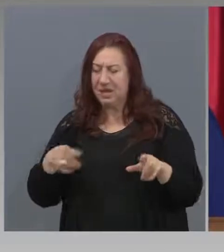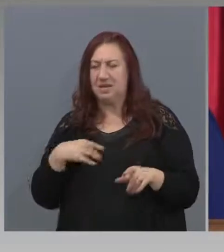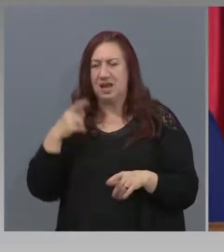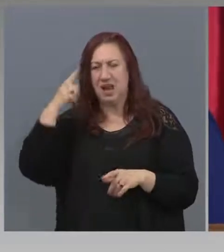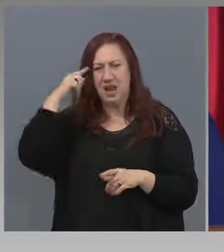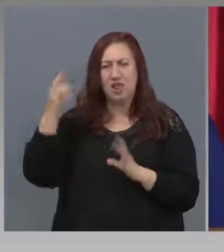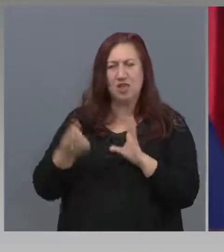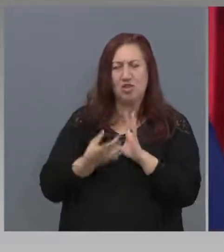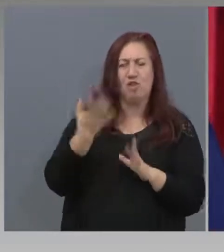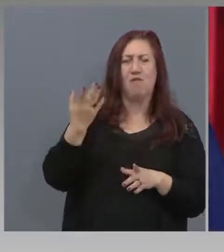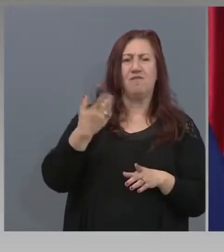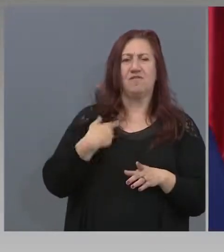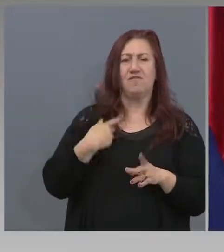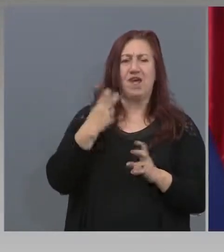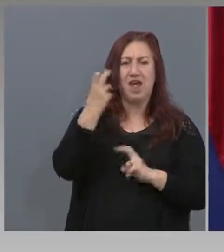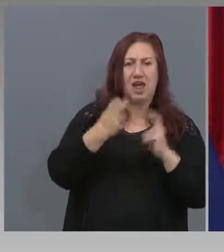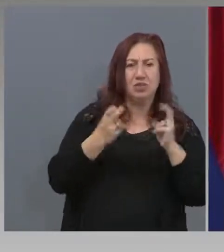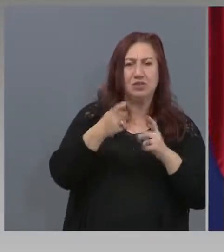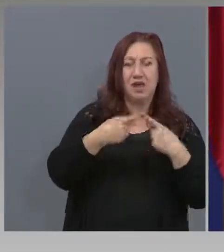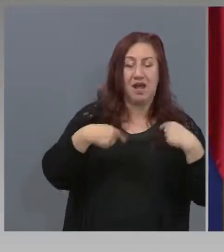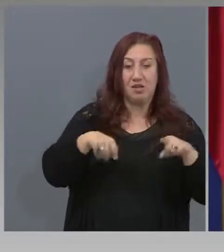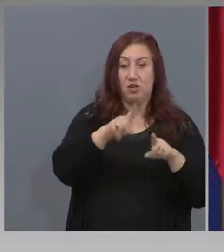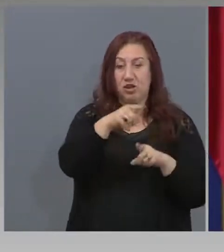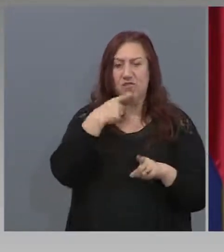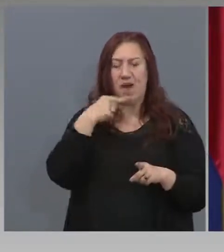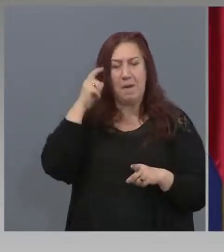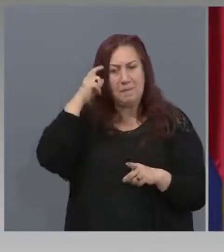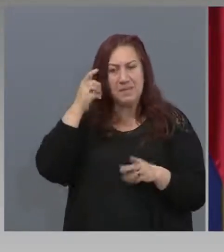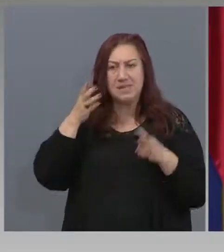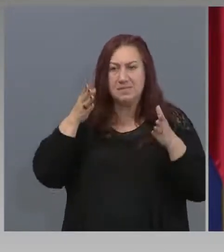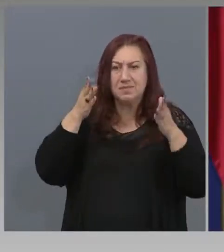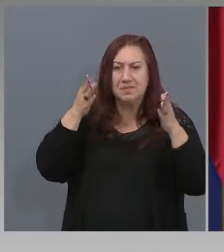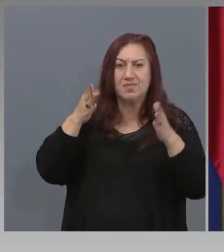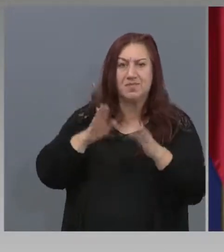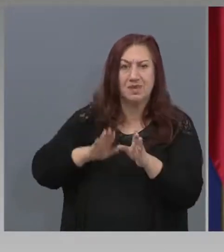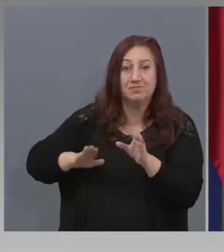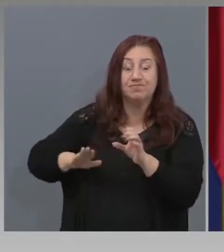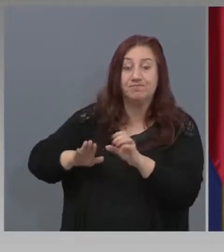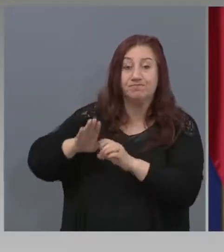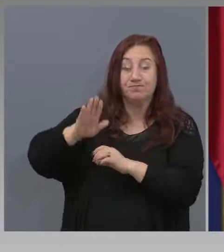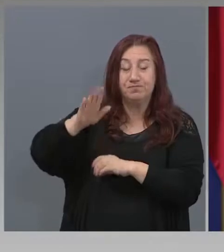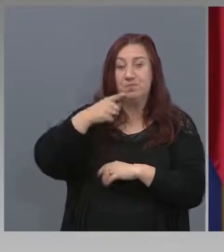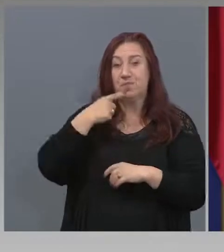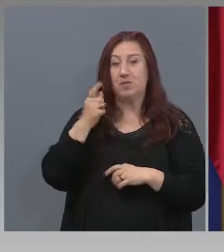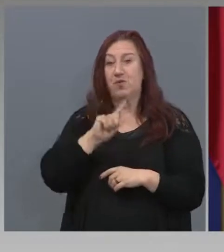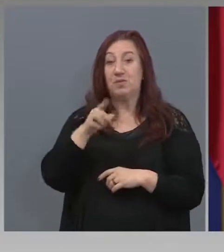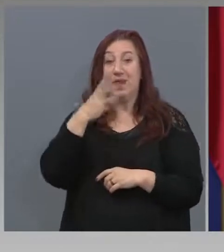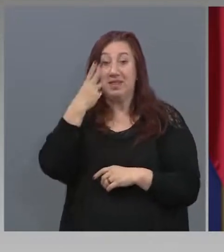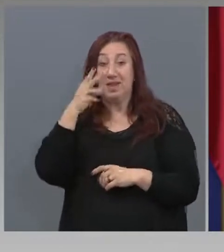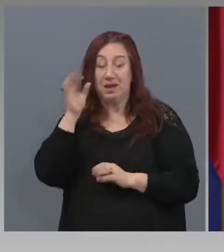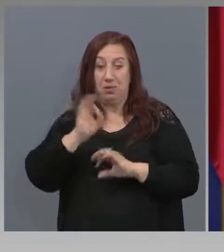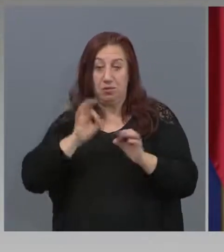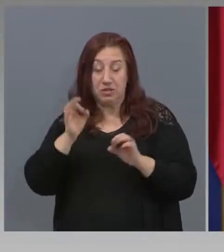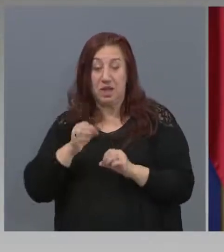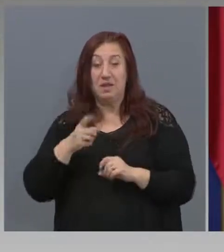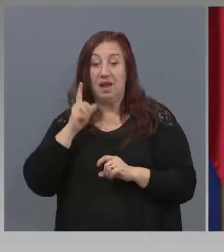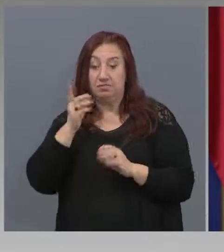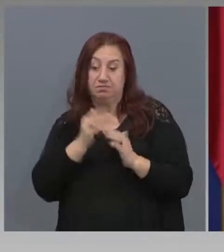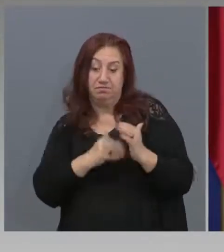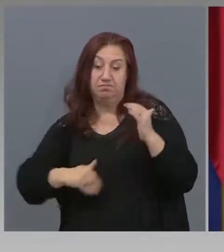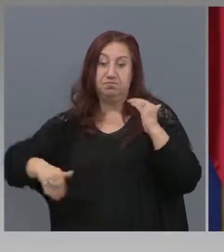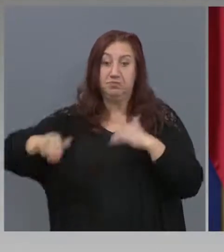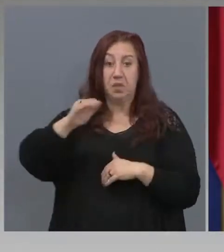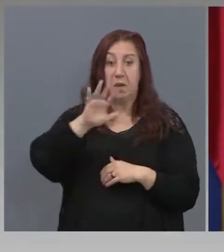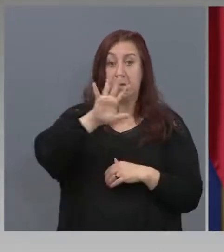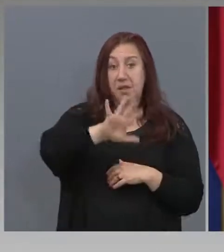индустриални зони. Това ни бяха акцентите. За да може да разтежа да е не 3,5 а да е 5% или